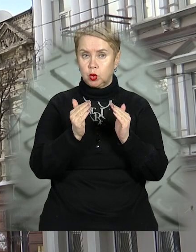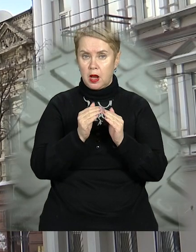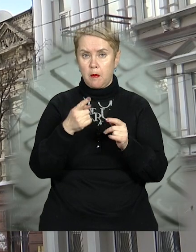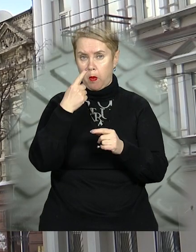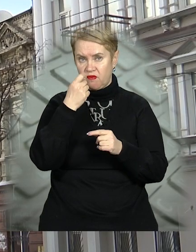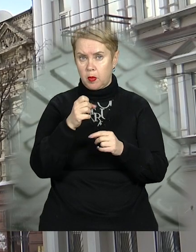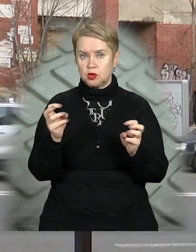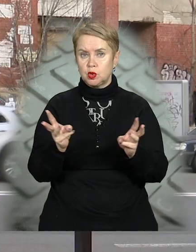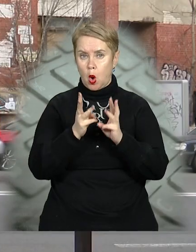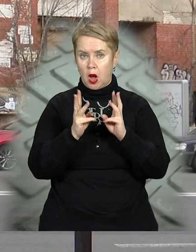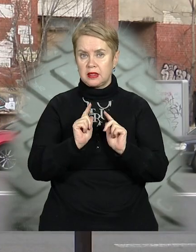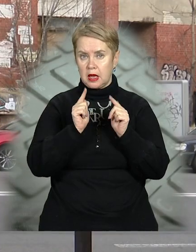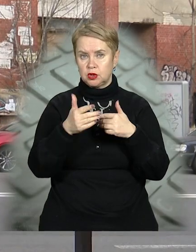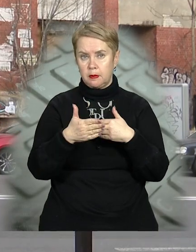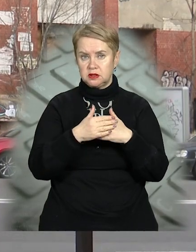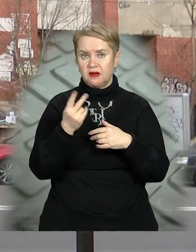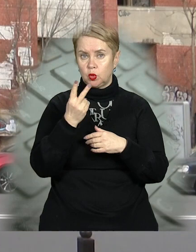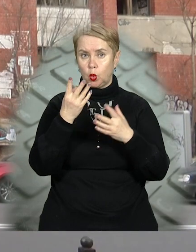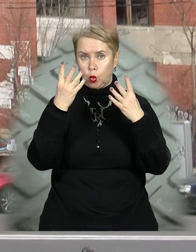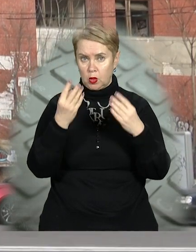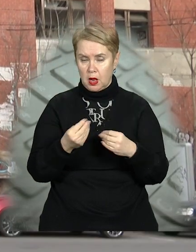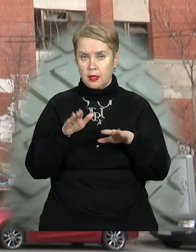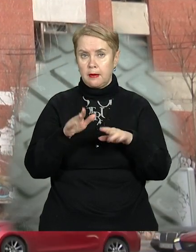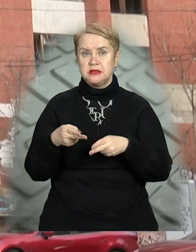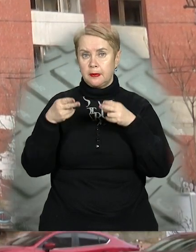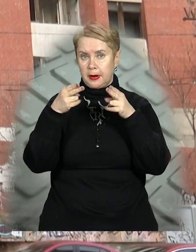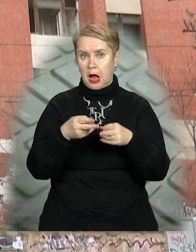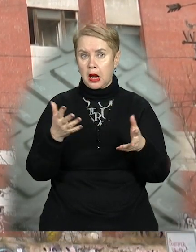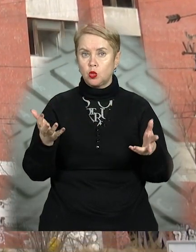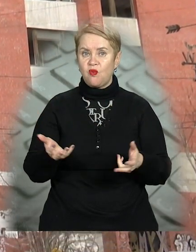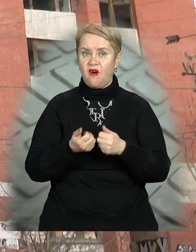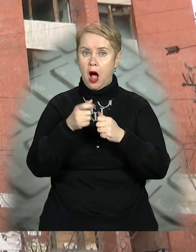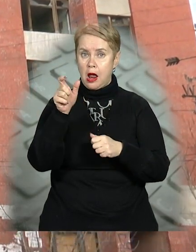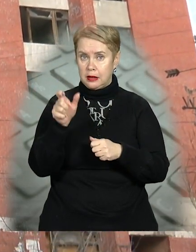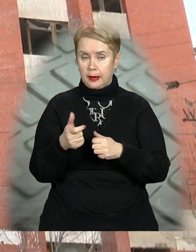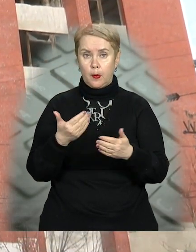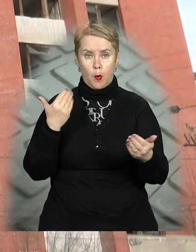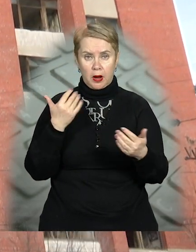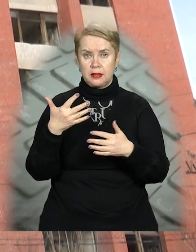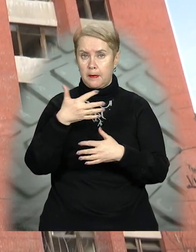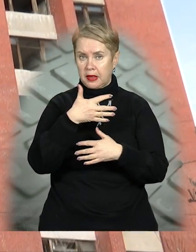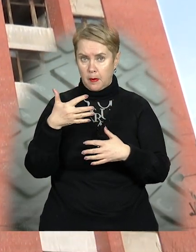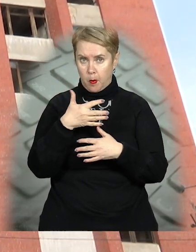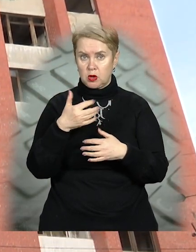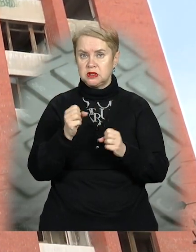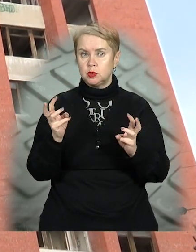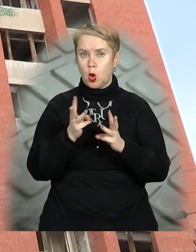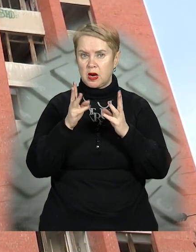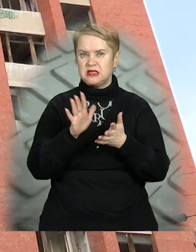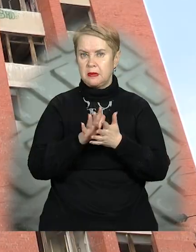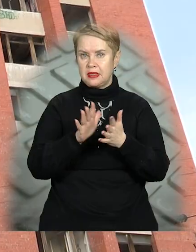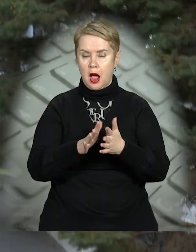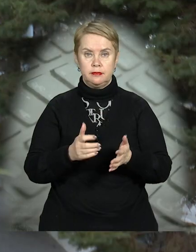Повідомлення про загоряння надійшло близько другої дня. На місце одразу приїхали рятувальники. Попередньо на п'ятому поверсі загорілося